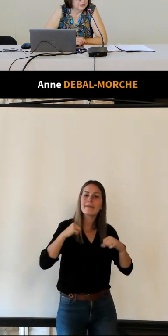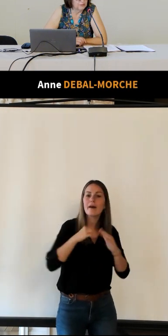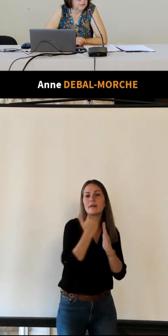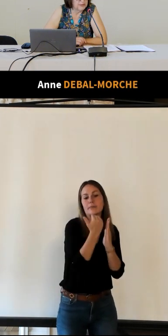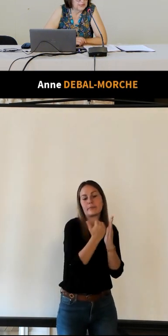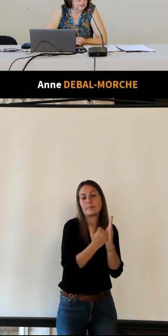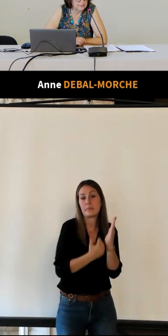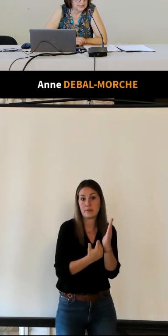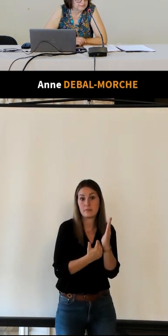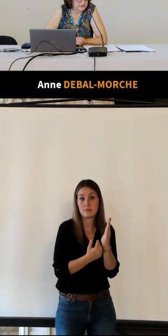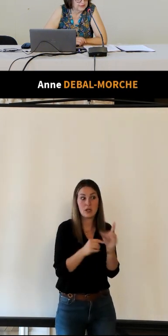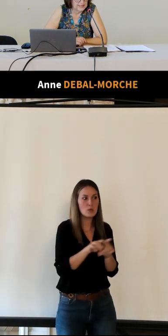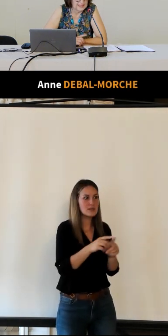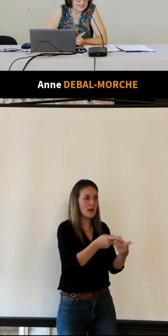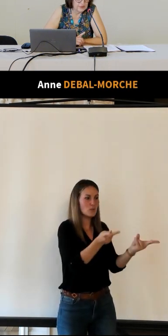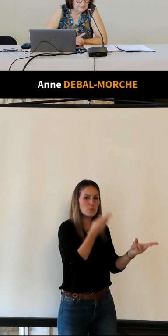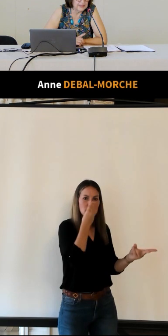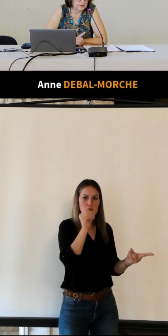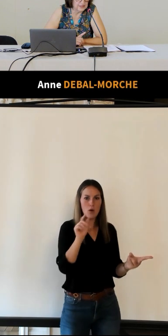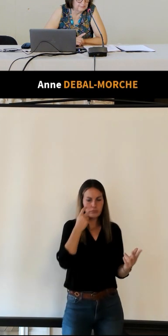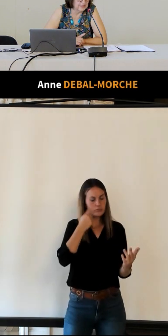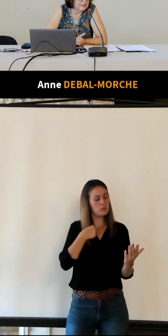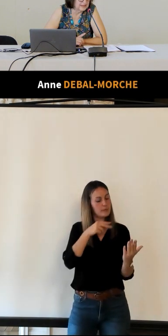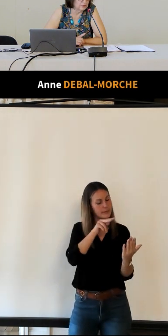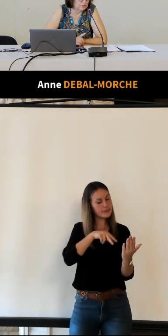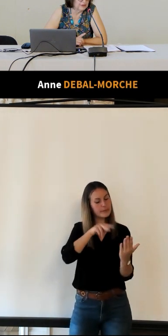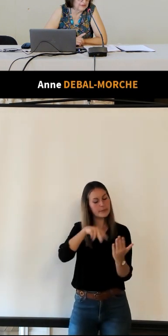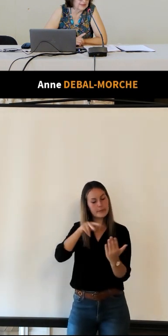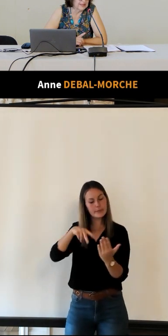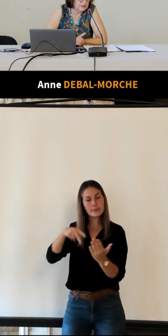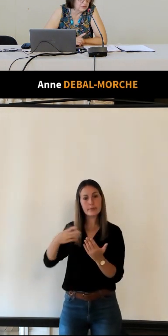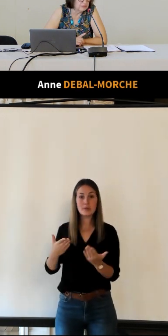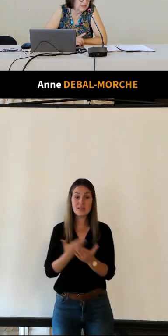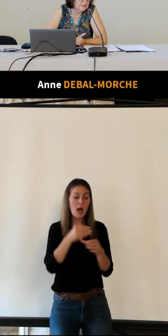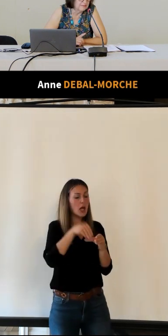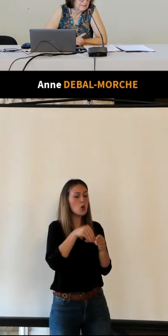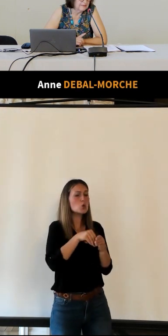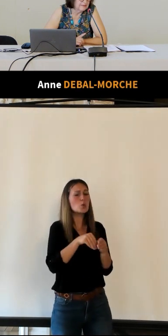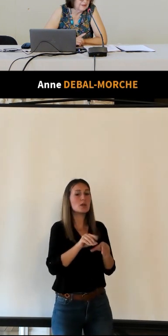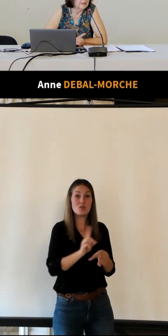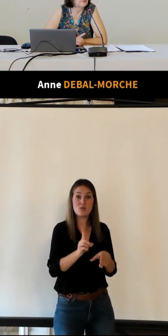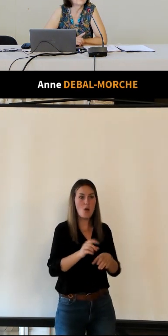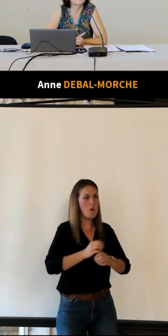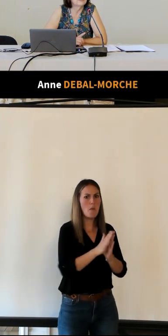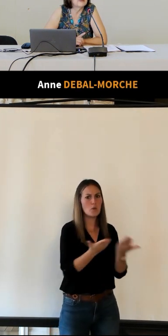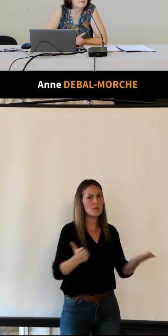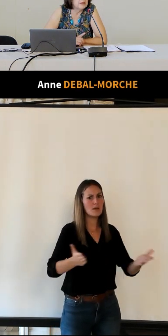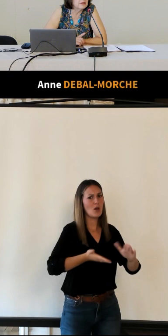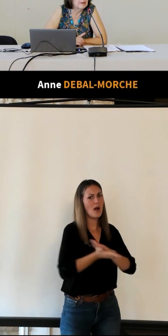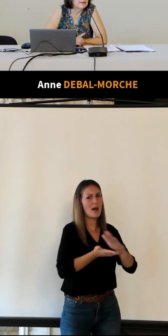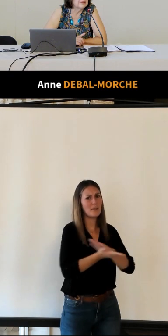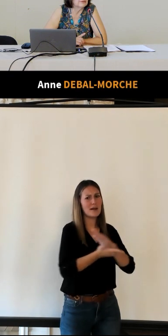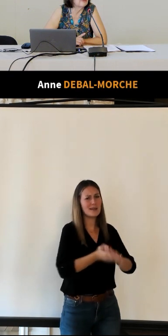'autre part le public lui-même et ce n'est pas sur cette partie que l'on doit faire des économies et donc à notre